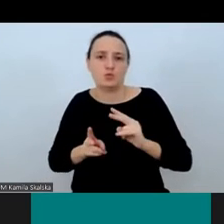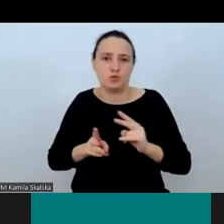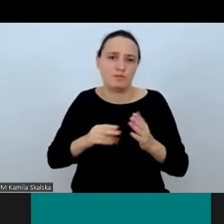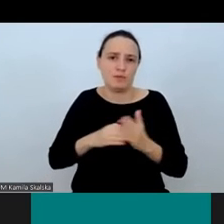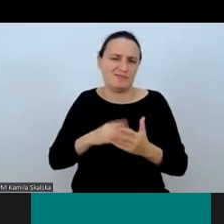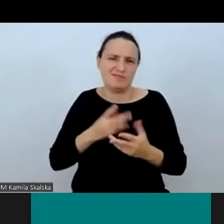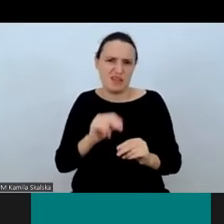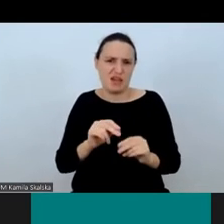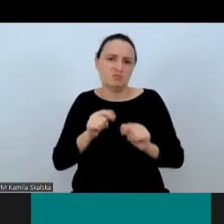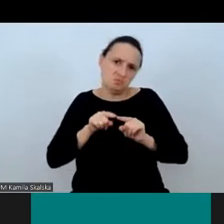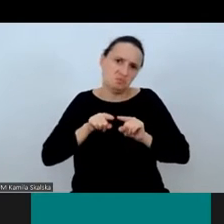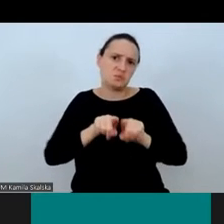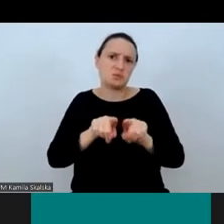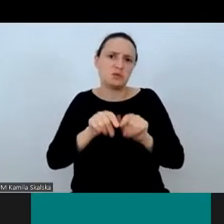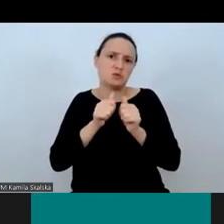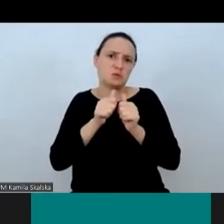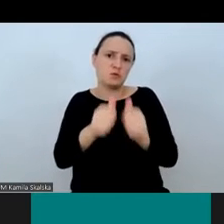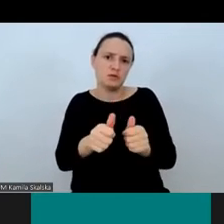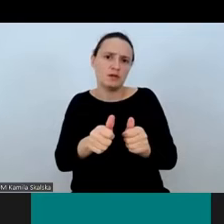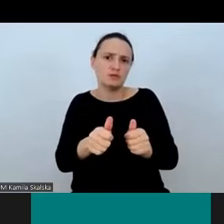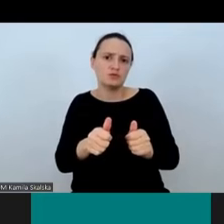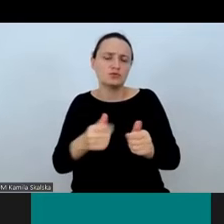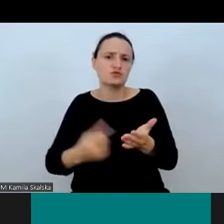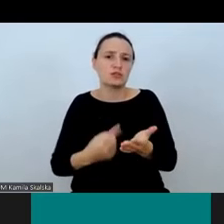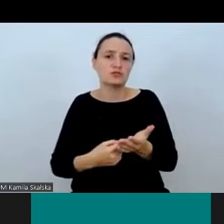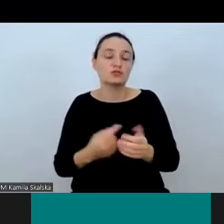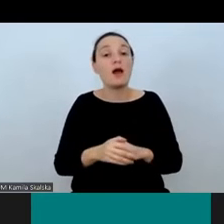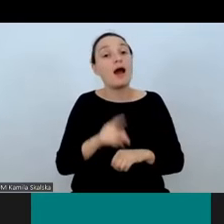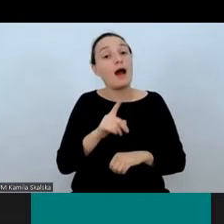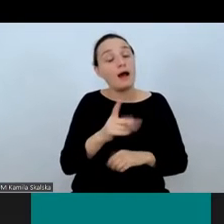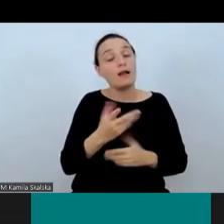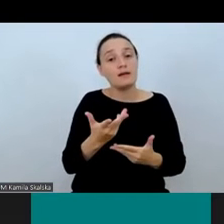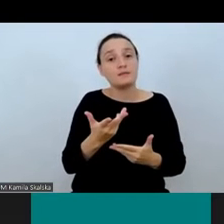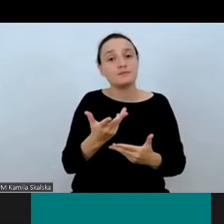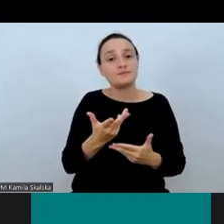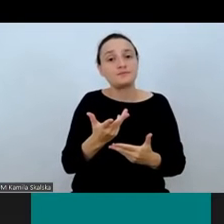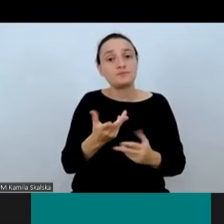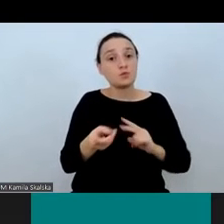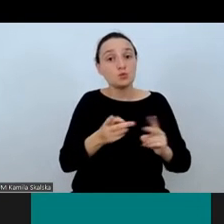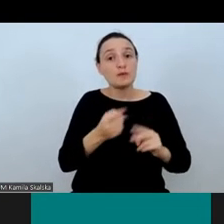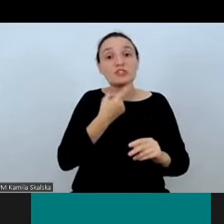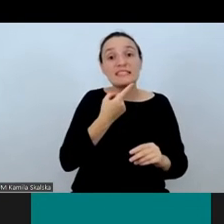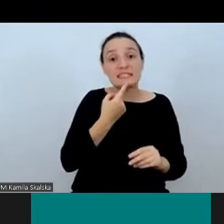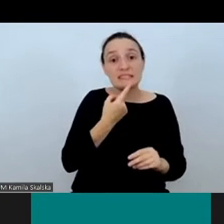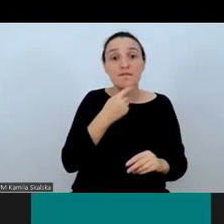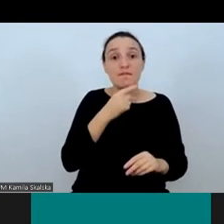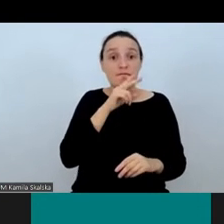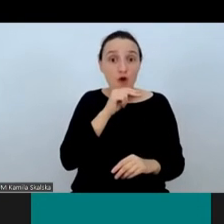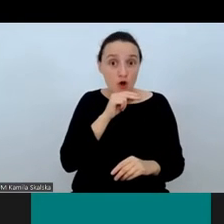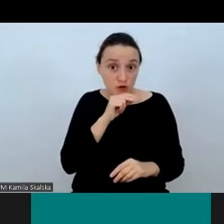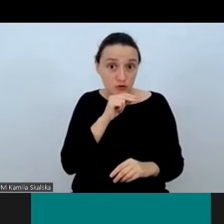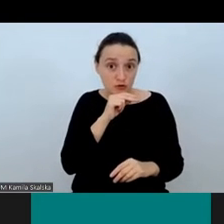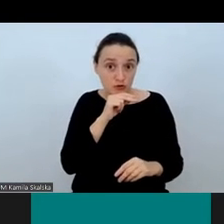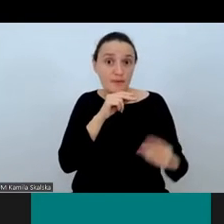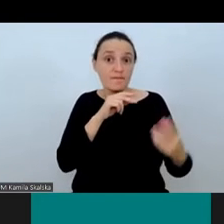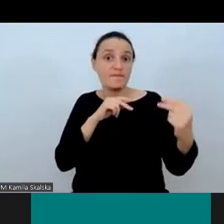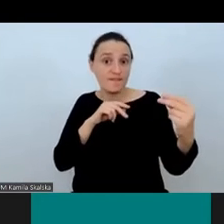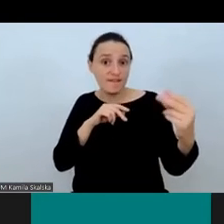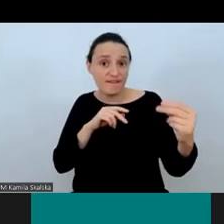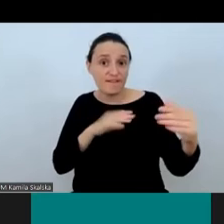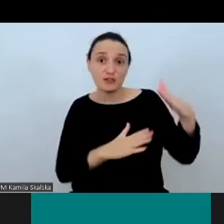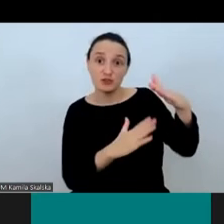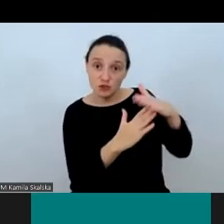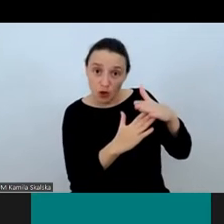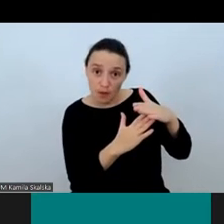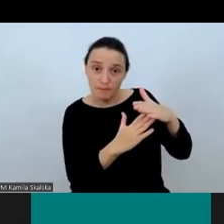przypadku tłumaczy języków fonicznych mówca zatrzymuje się i